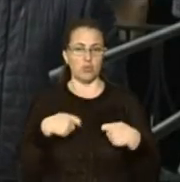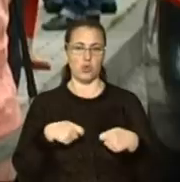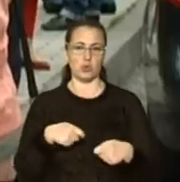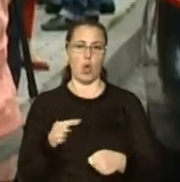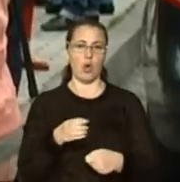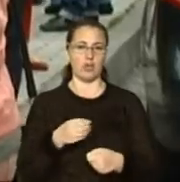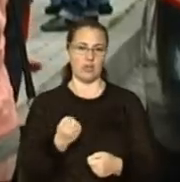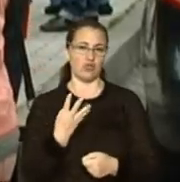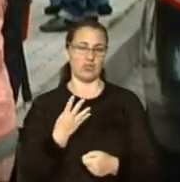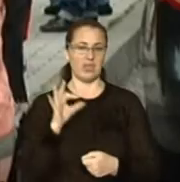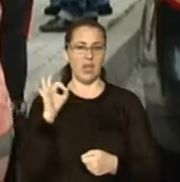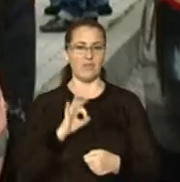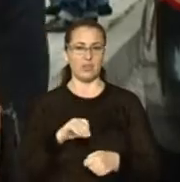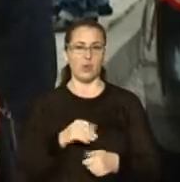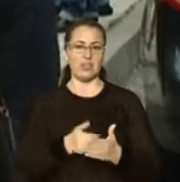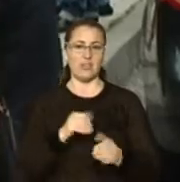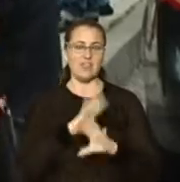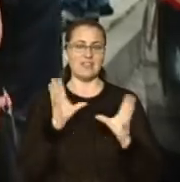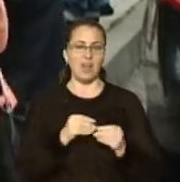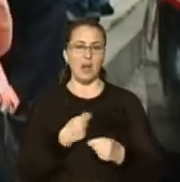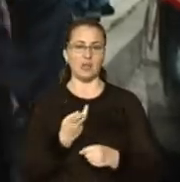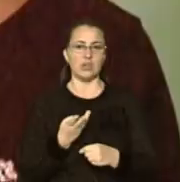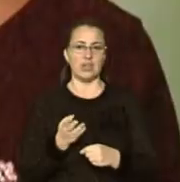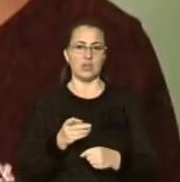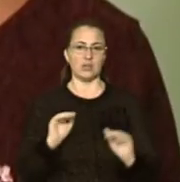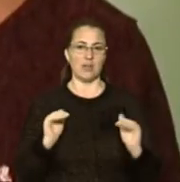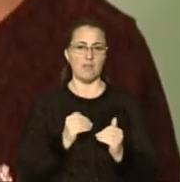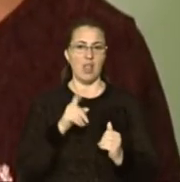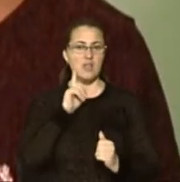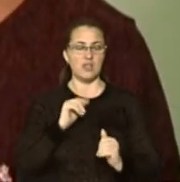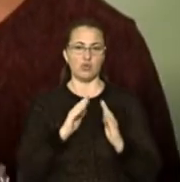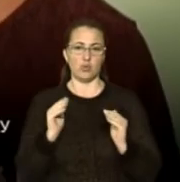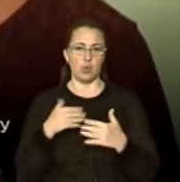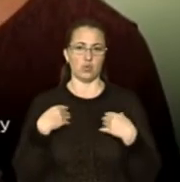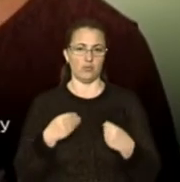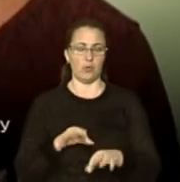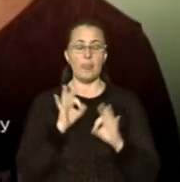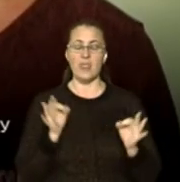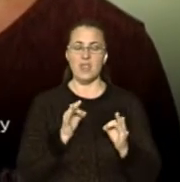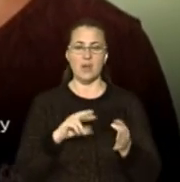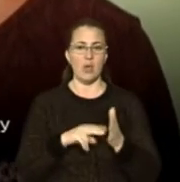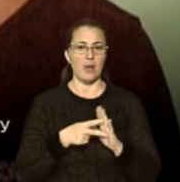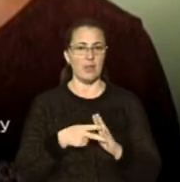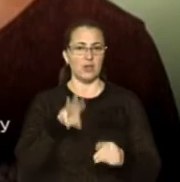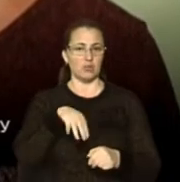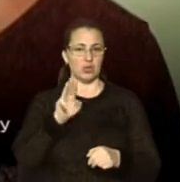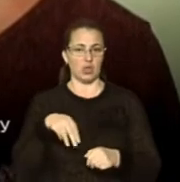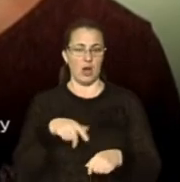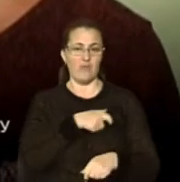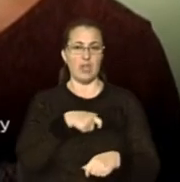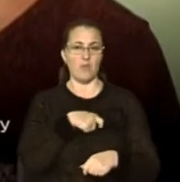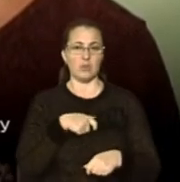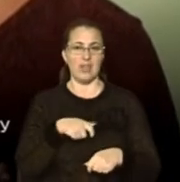14% від загальної кількості малих тимчасових споруд у Львові. Нікого ми не збираємося штрафувати. Тобто депутатський корпус